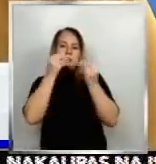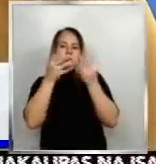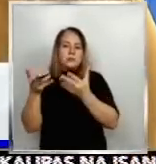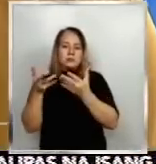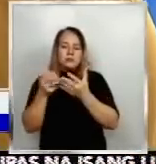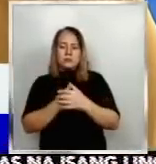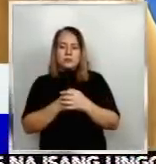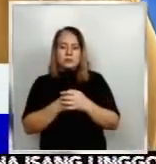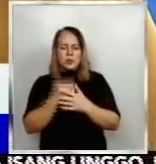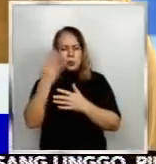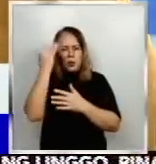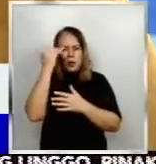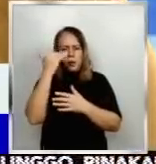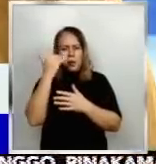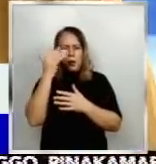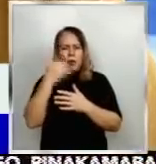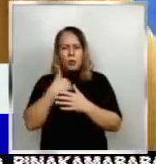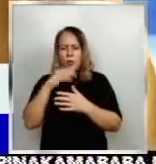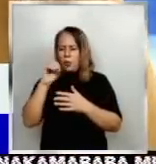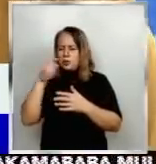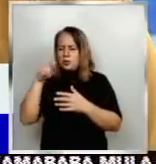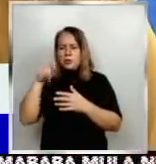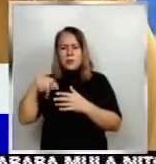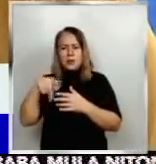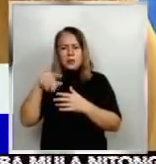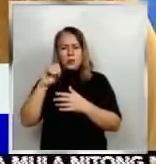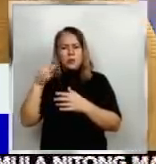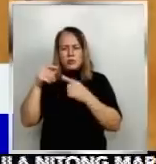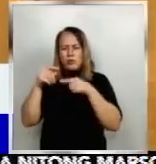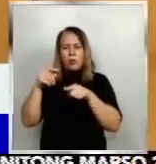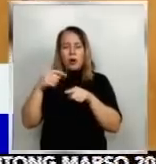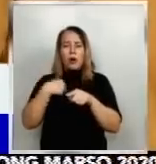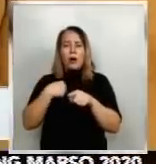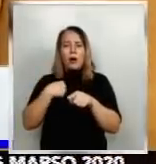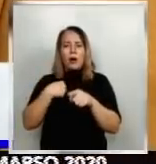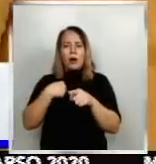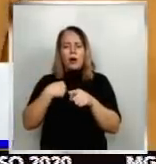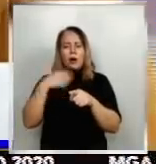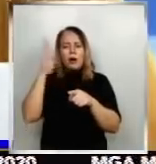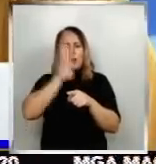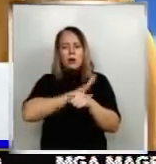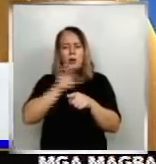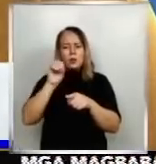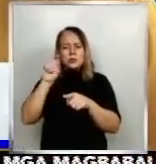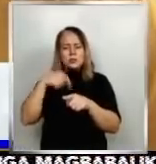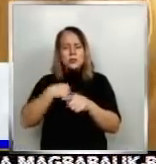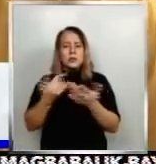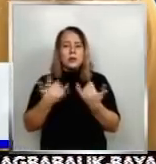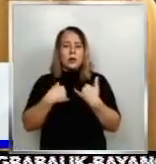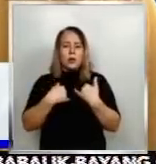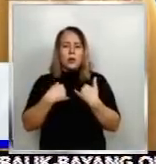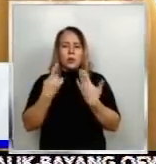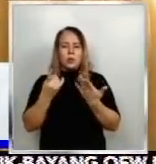Bakit may pa OTP, OTP pa sila? Eh, nabaypas ang OTP this time. Talagang sabi ko, ano to, buy-buy money